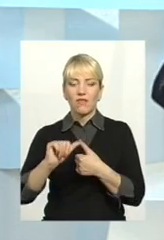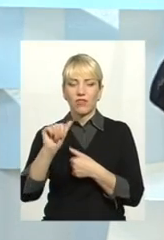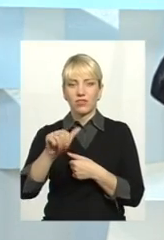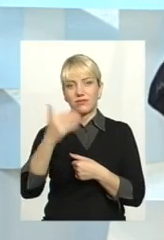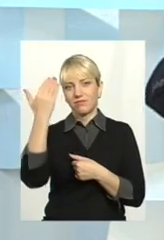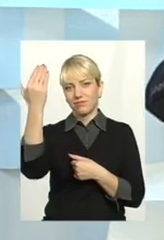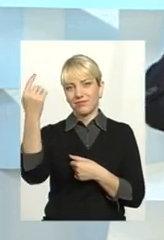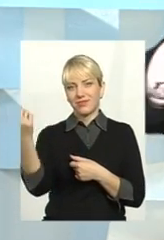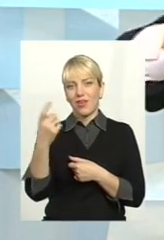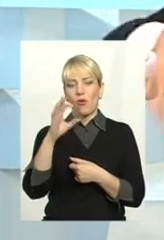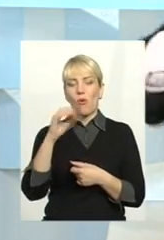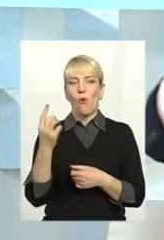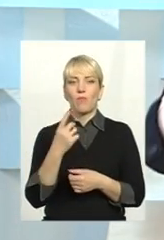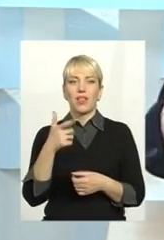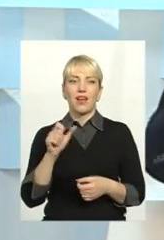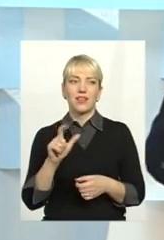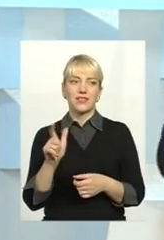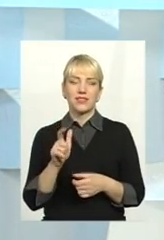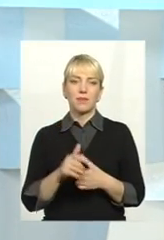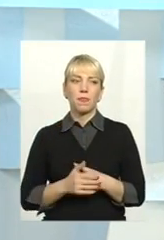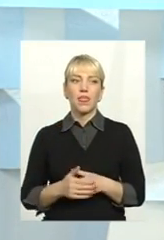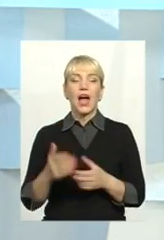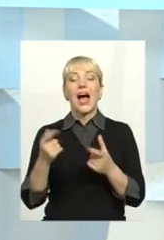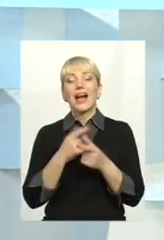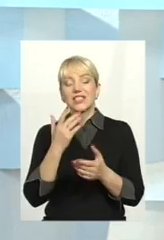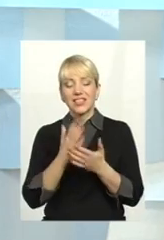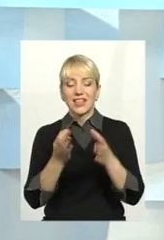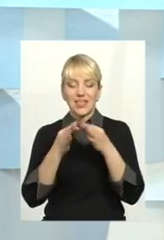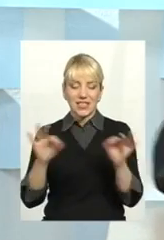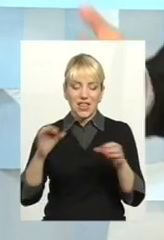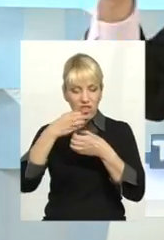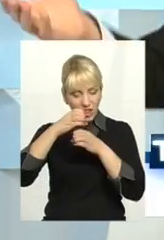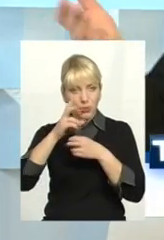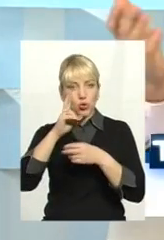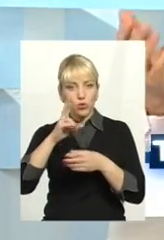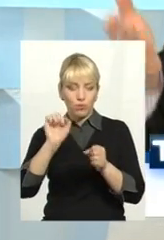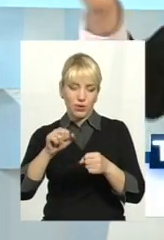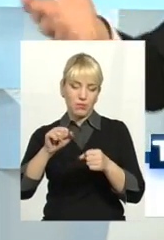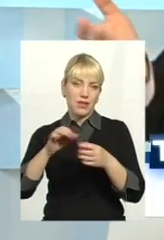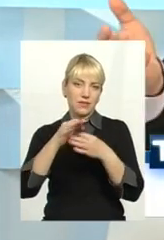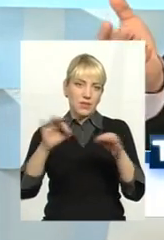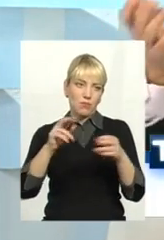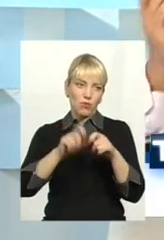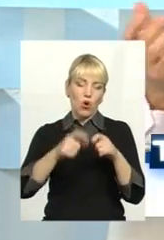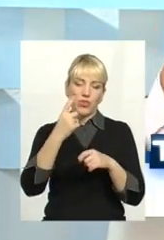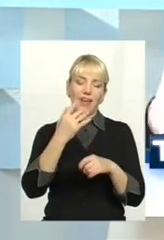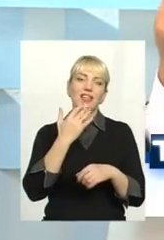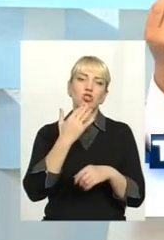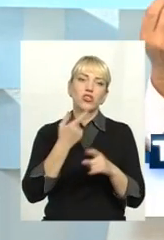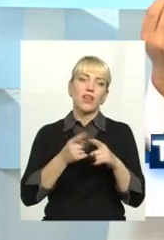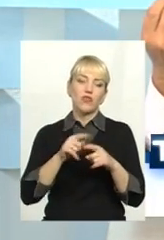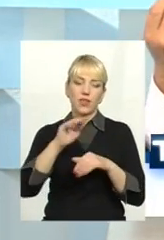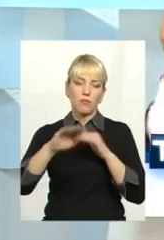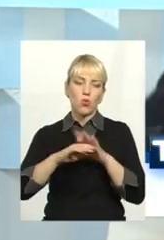тим же самим облгазам. Чи є незалежна лабораторія, яка могла показати? Немає, немає. Є одна національна, вона під